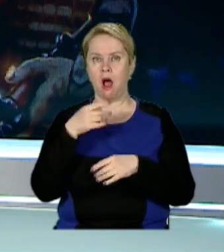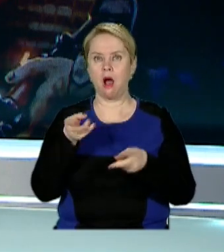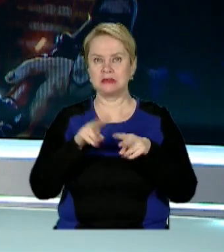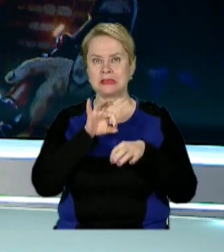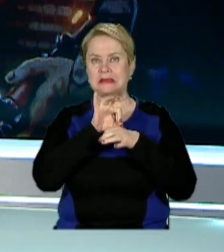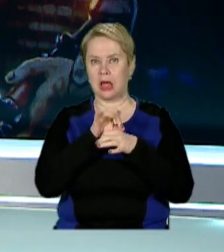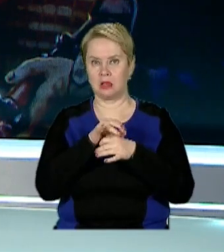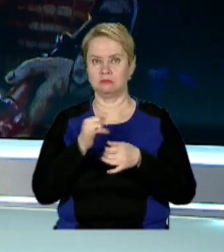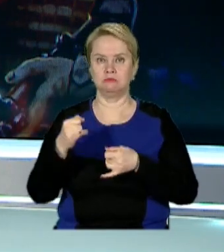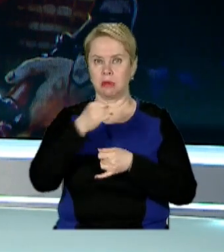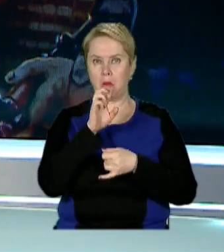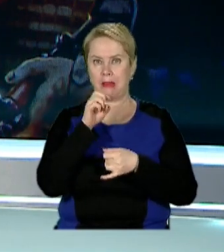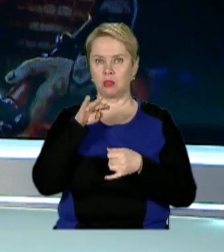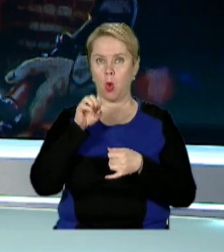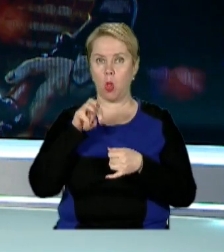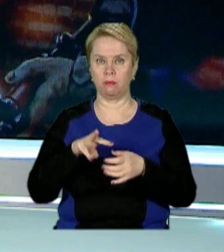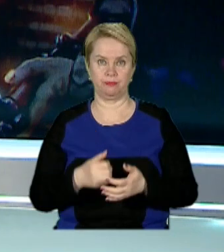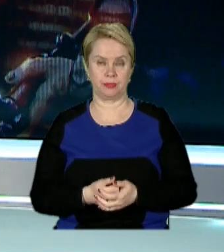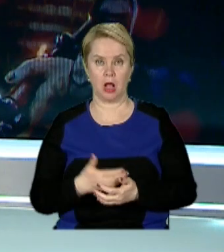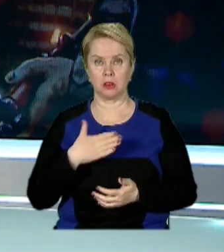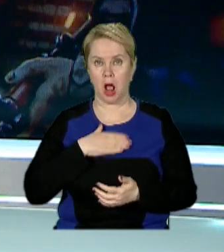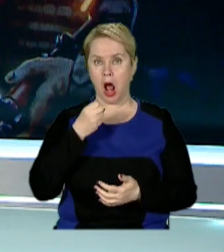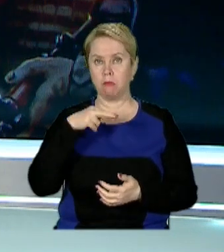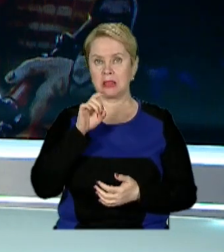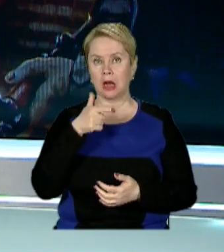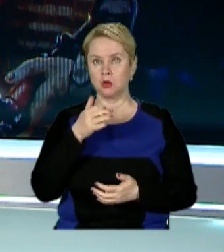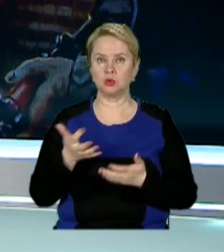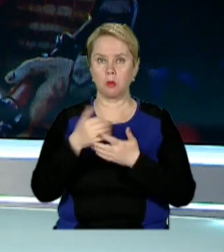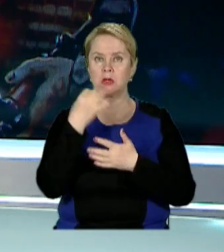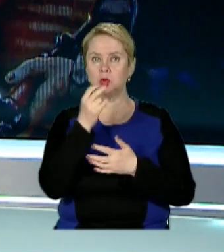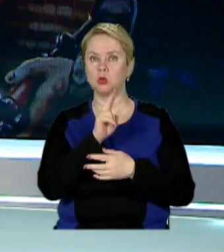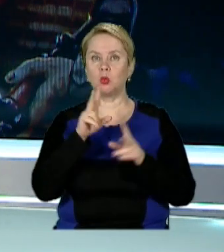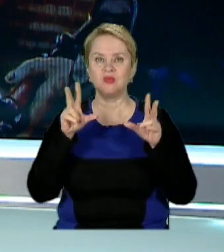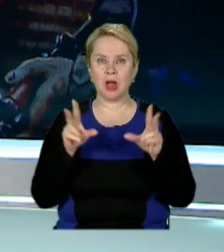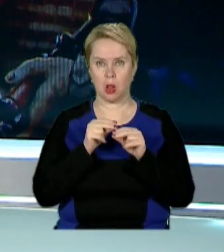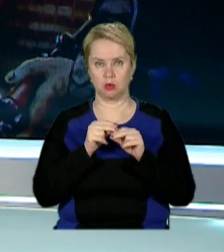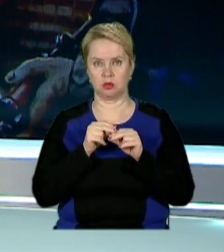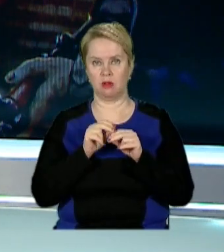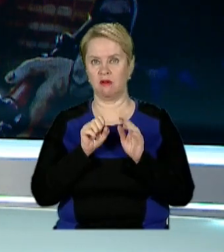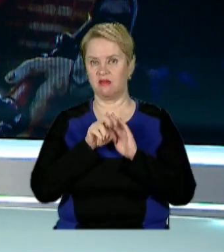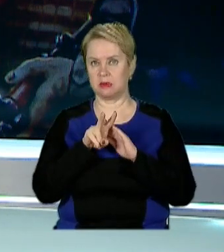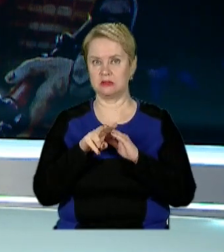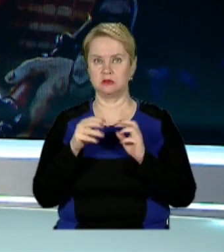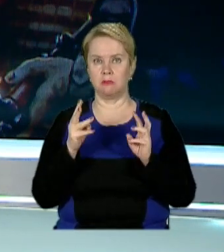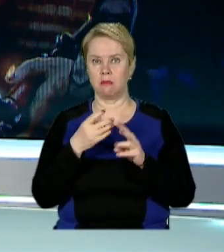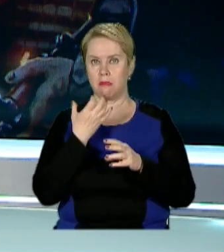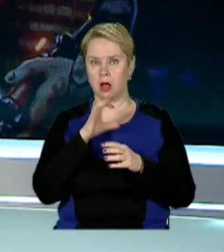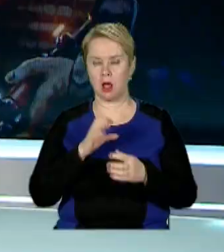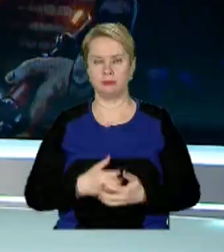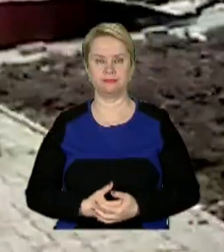загиблих заливають бетоном. Наша Альбіна Гриненко зібрала історії тих, кому вдалося вибратися з пекла.